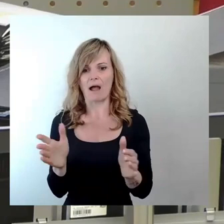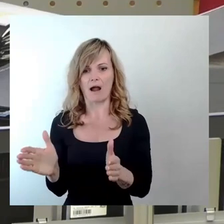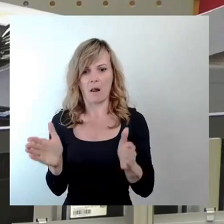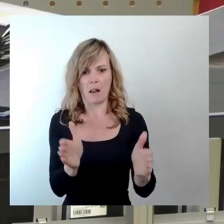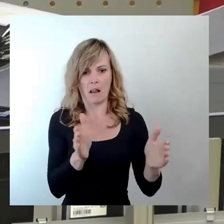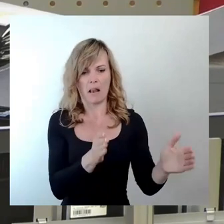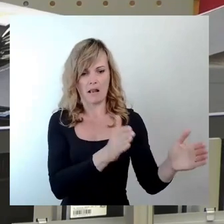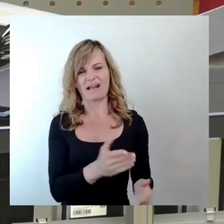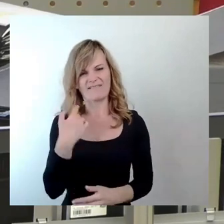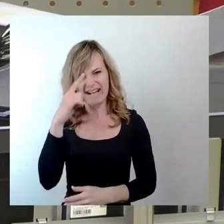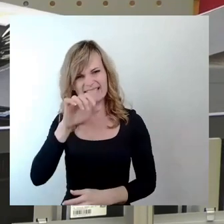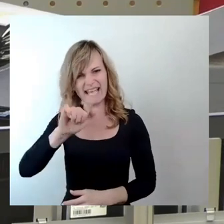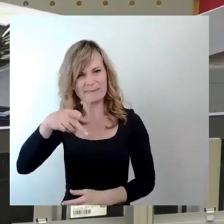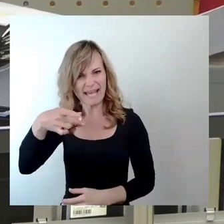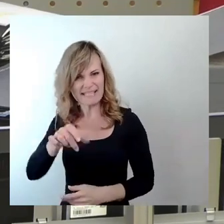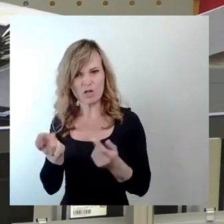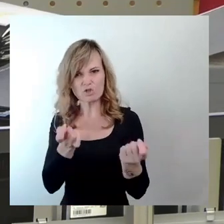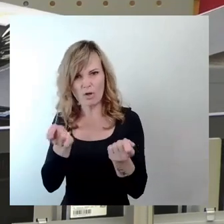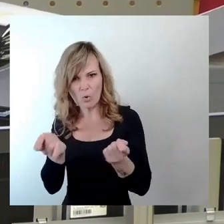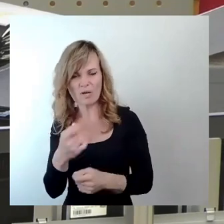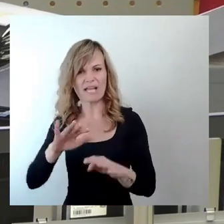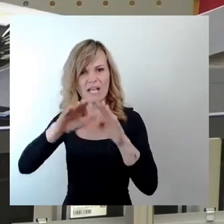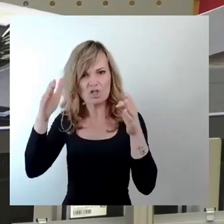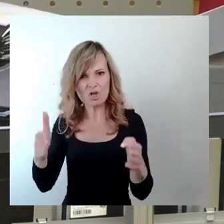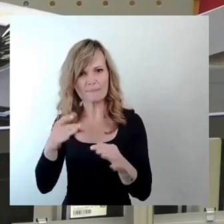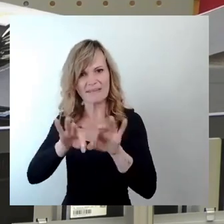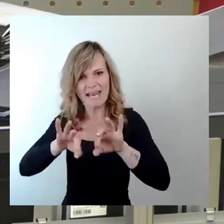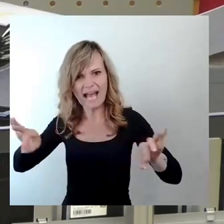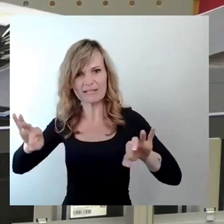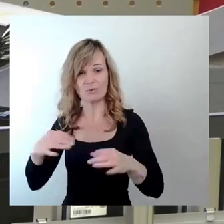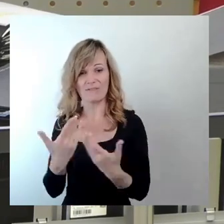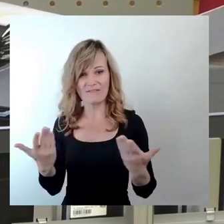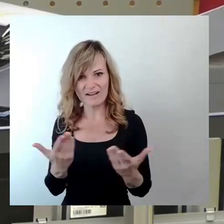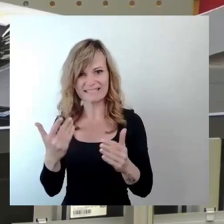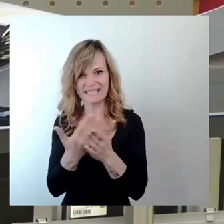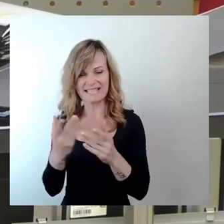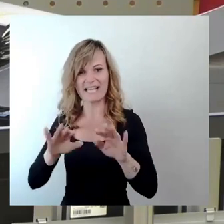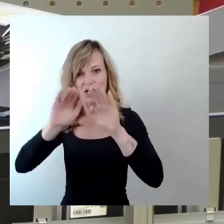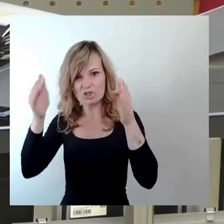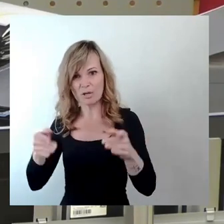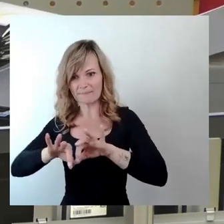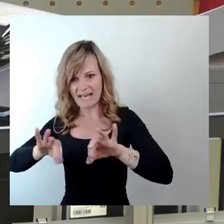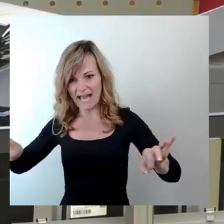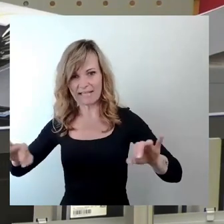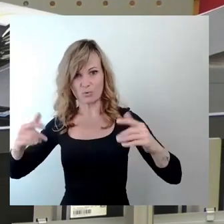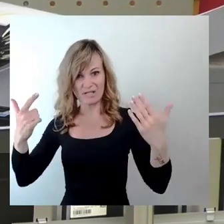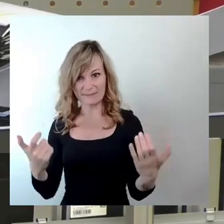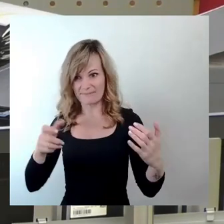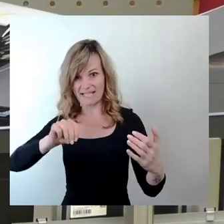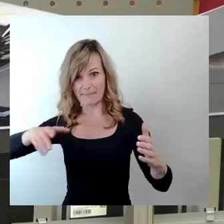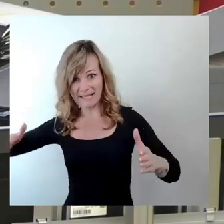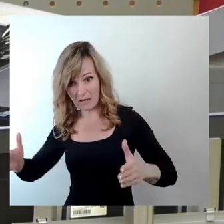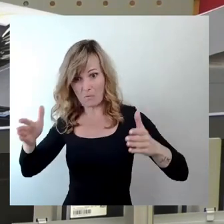-Steuerung ist, was eine geschirmte Leitung ist und was es bedeutet, so eine Steuerung mit einer geschirmten Leitung mal um 70 Meter zu verlegen. Das ist ein Riesenakt.